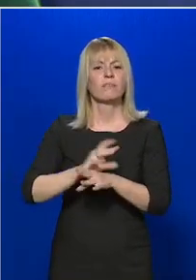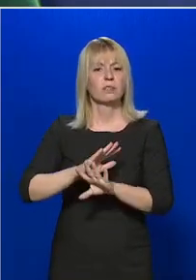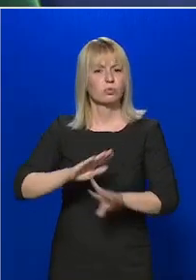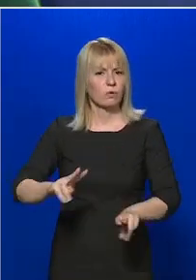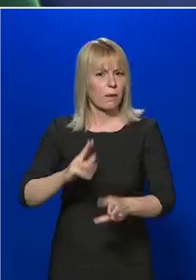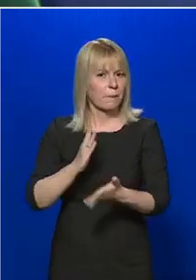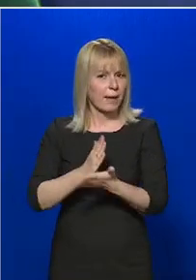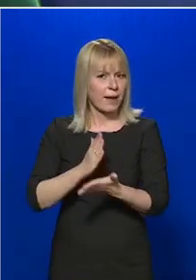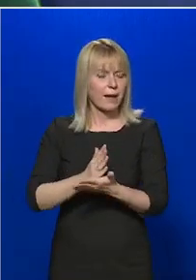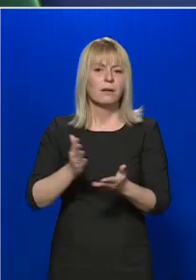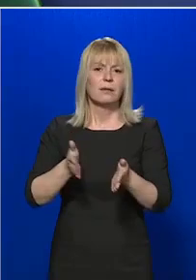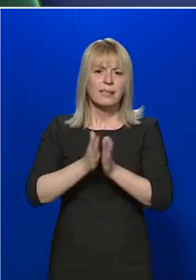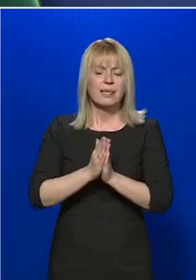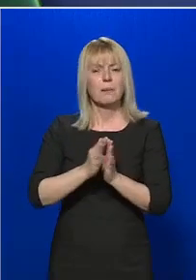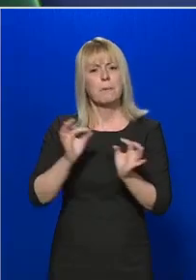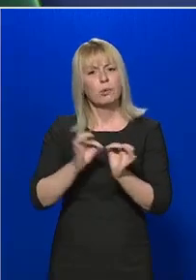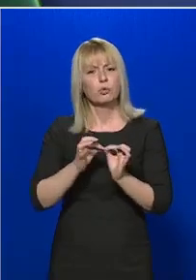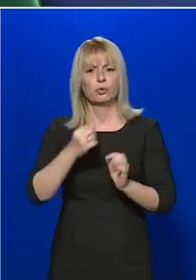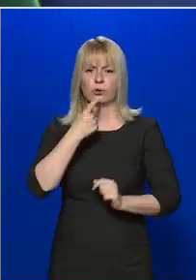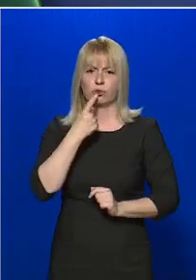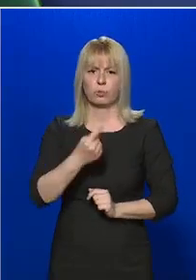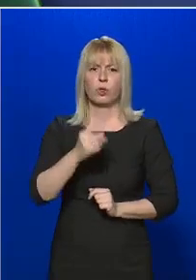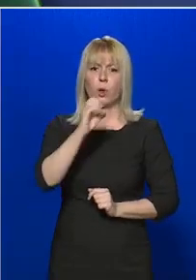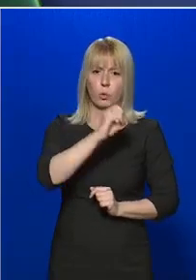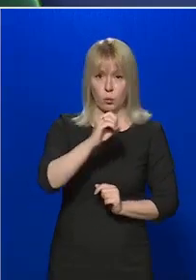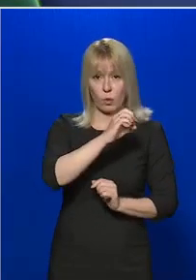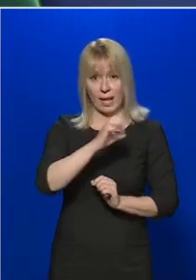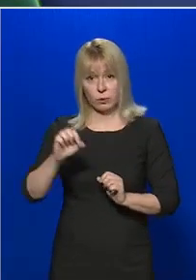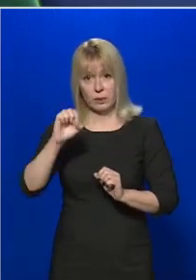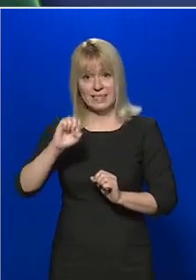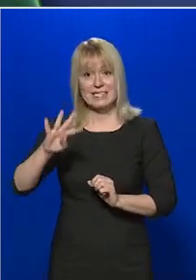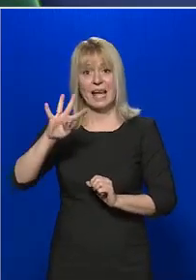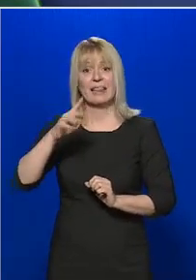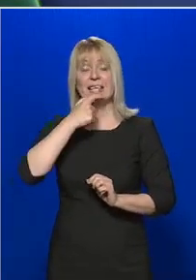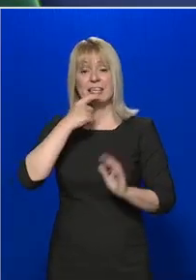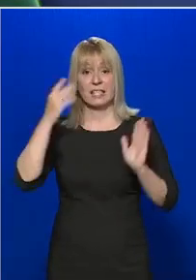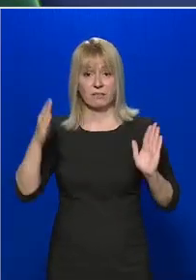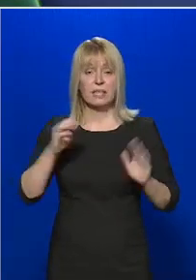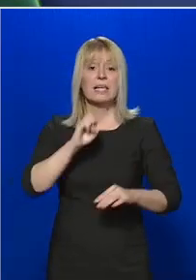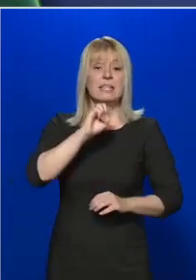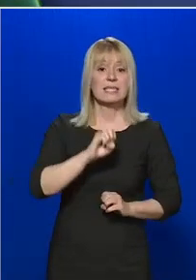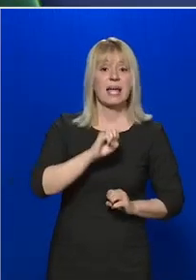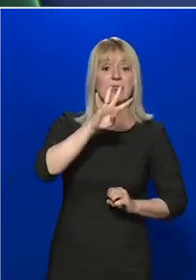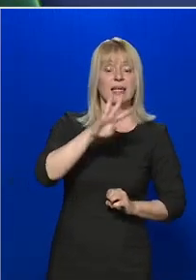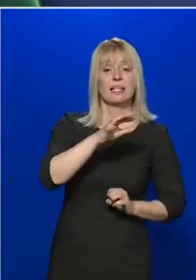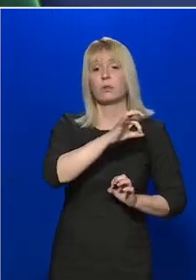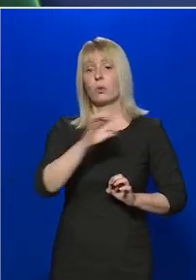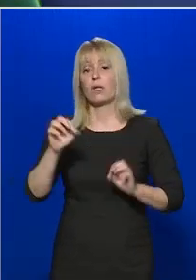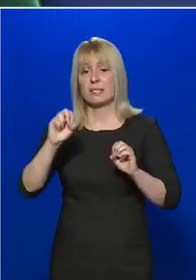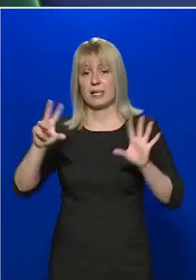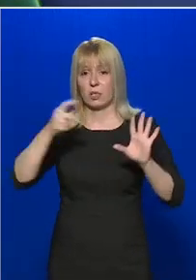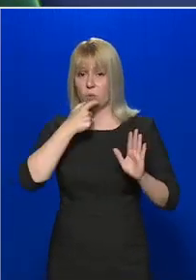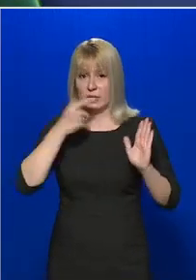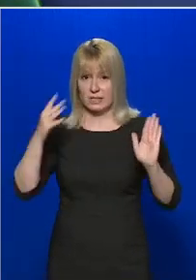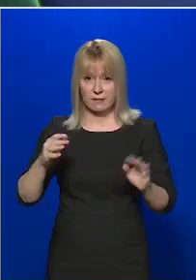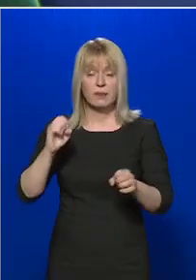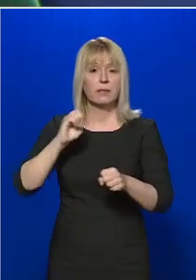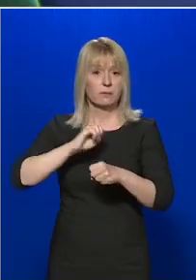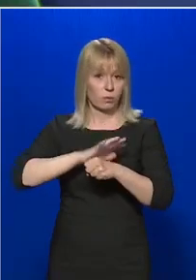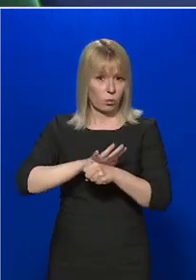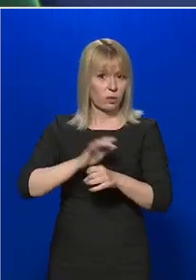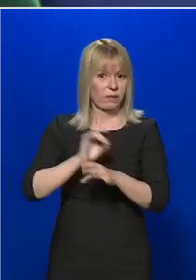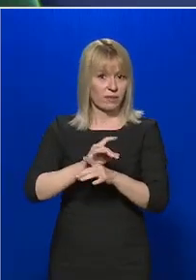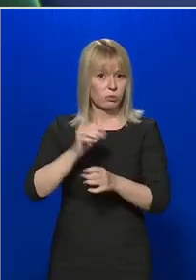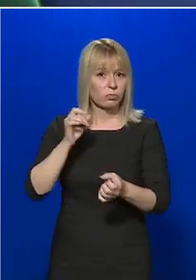Kérem egyértelműsítsék, vannak 0-14 évig és 14-18 év közötti koronavírussal fertőzött